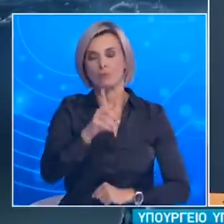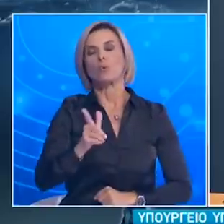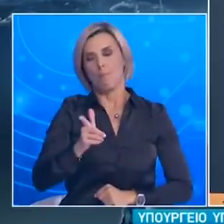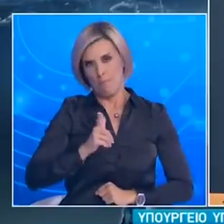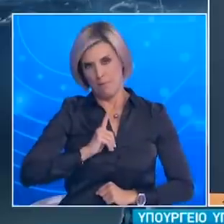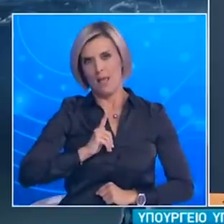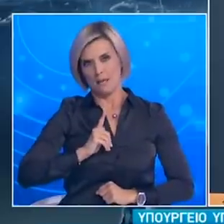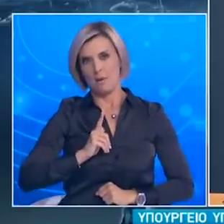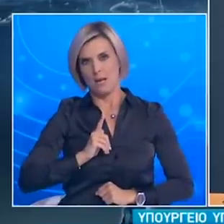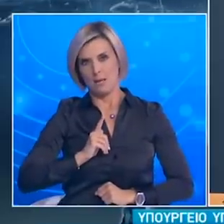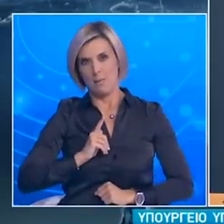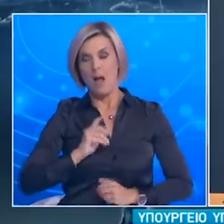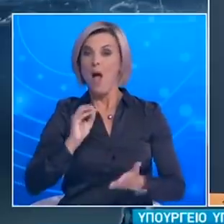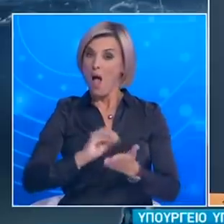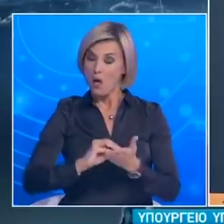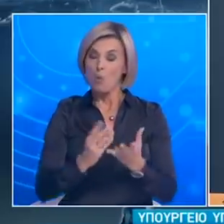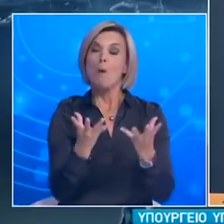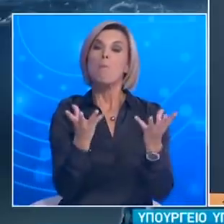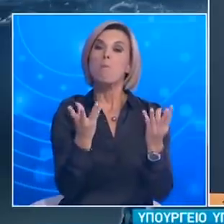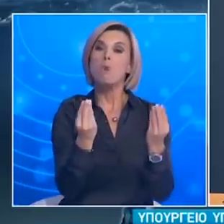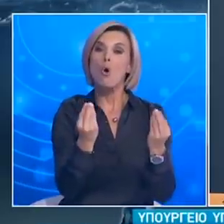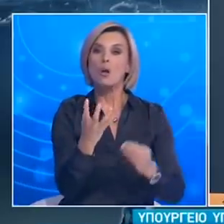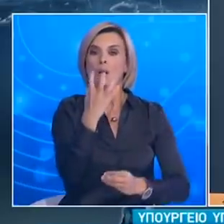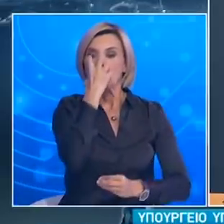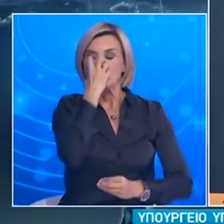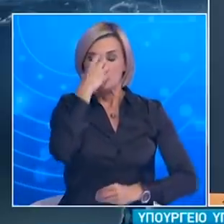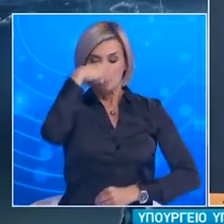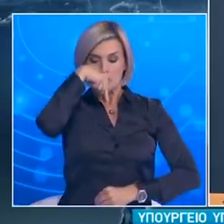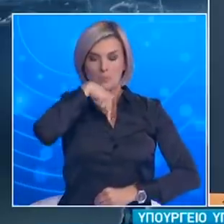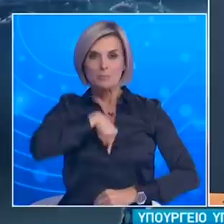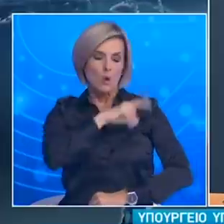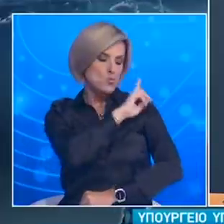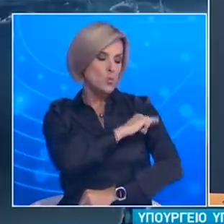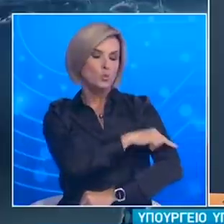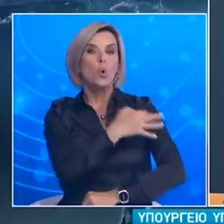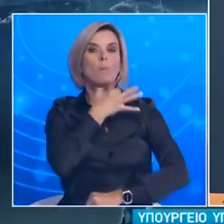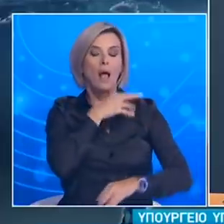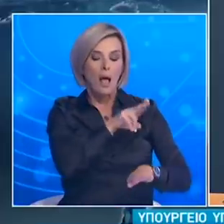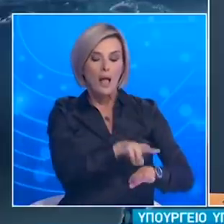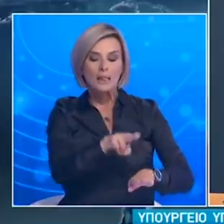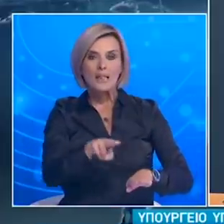φαίνεται ότι ακολουθεί ο αριθμός των διασωληνωμένων ξεπερνώντας τους 30 σταθερά από την αρχή της εβδομάδας.